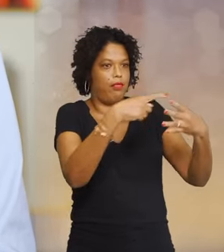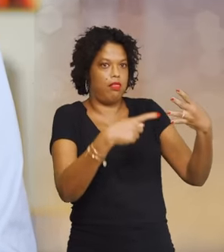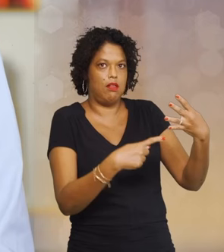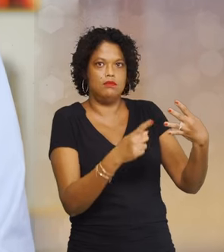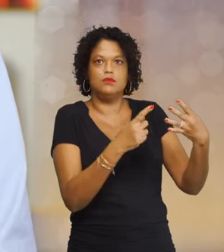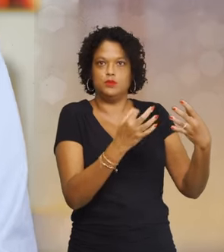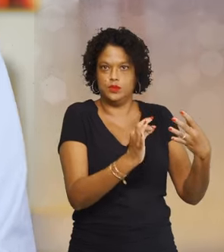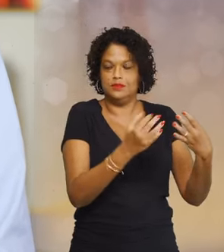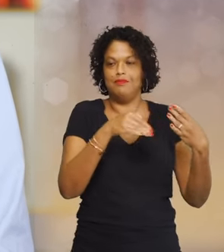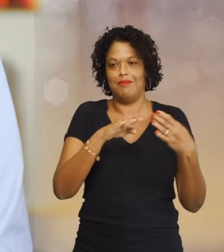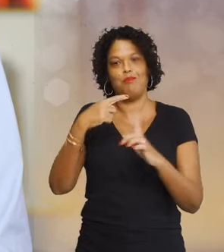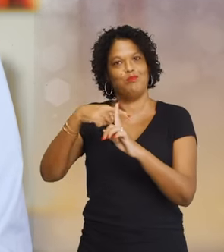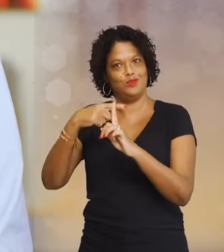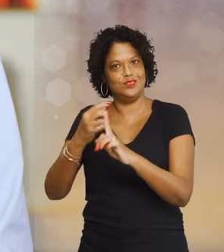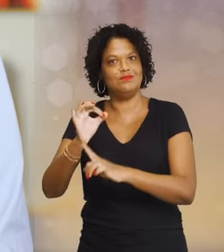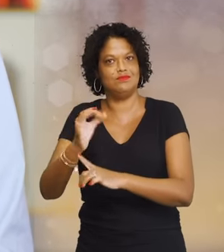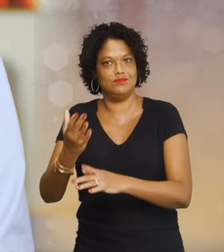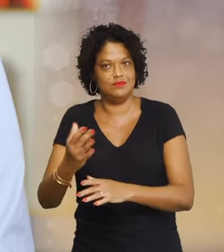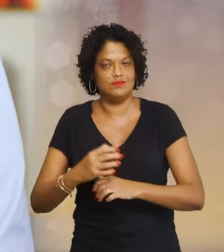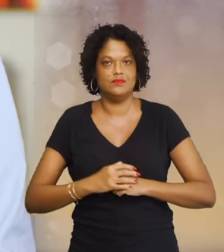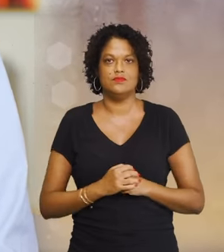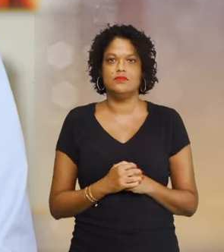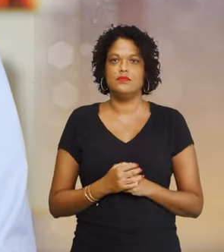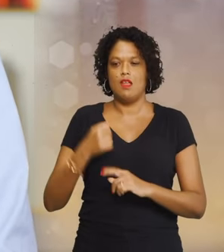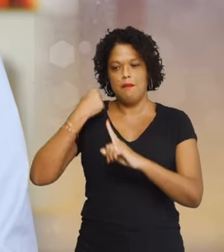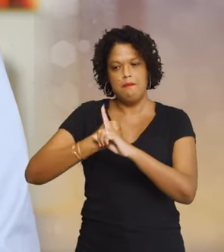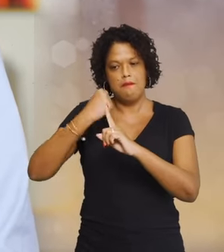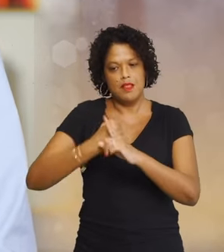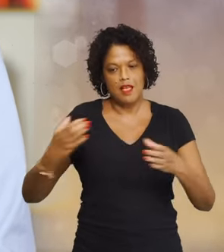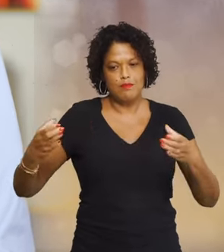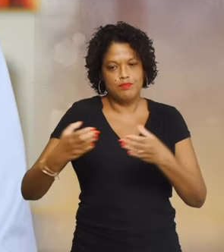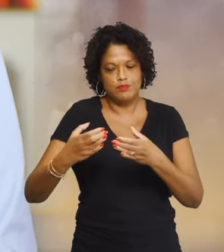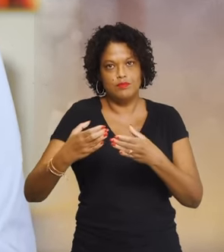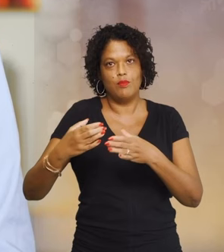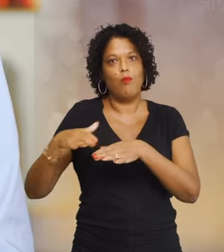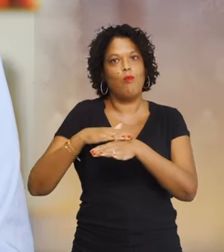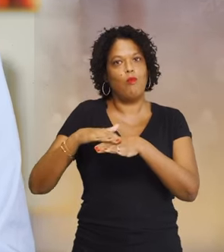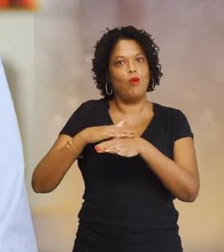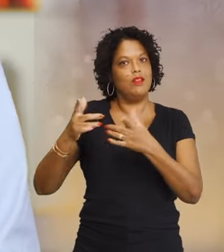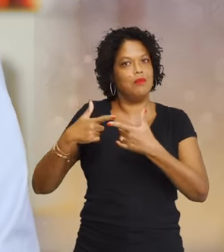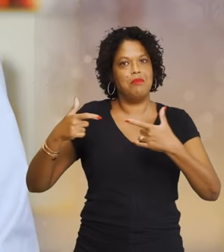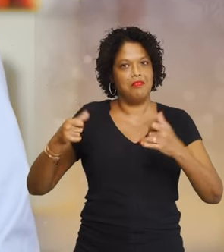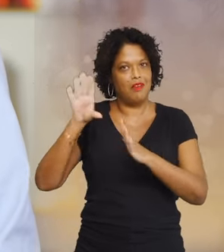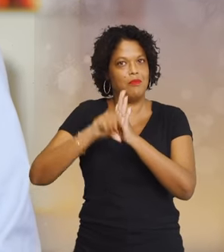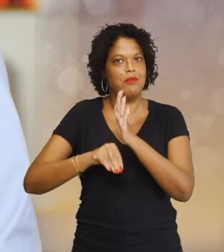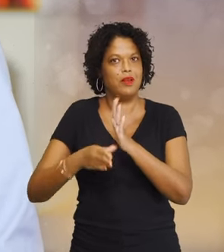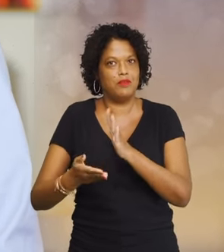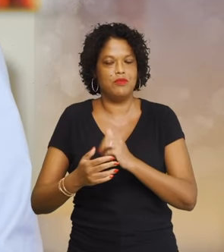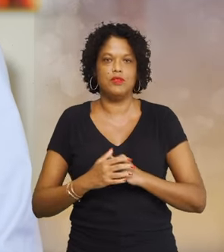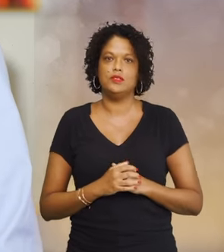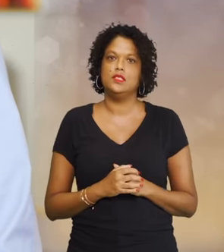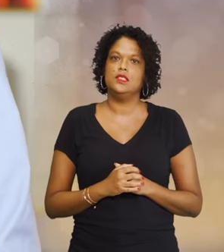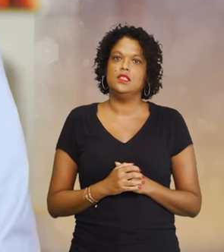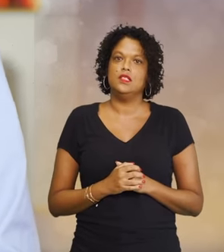eu de belles choses aussi. Nous avons mené une bataille collective, quelle que soit la tendance politique, pour nous